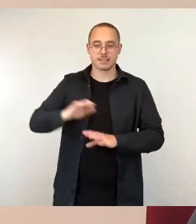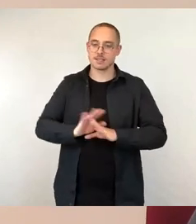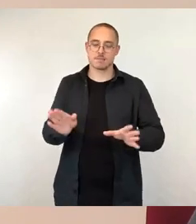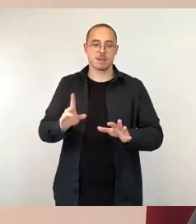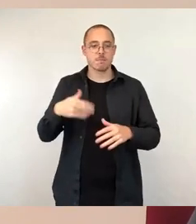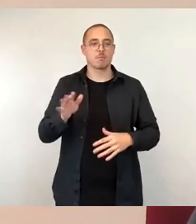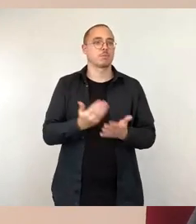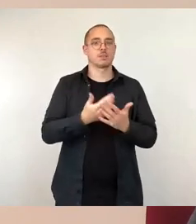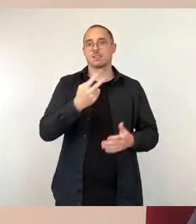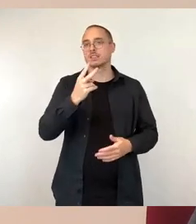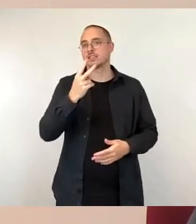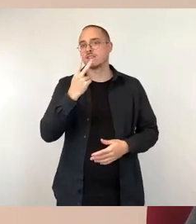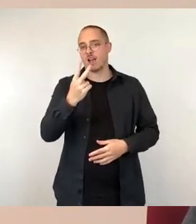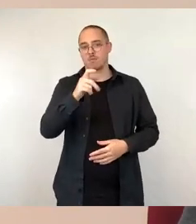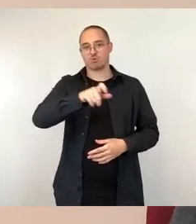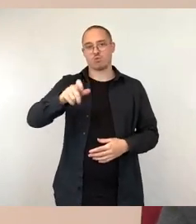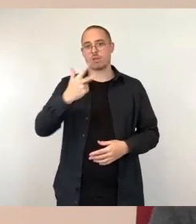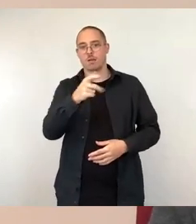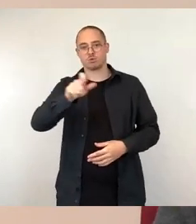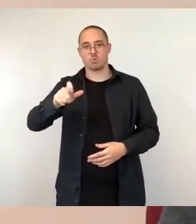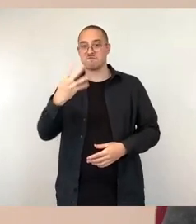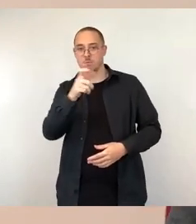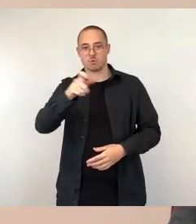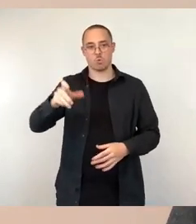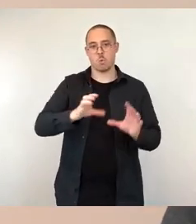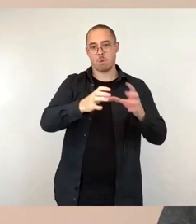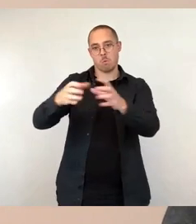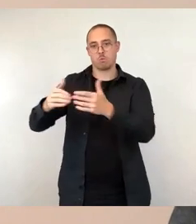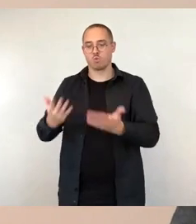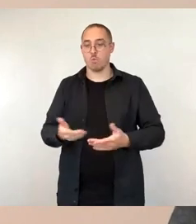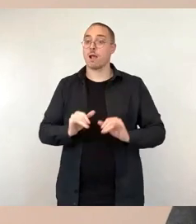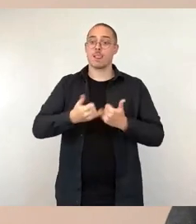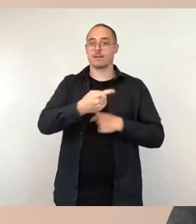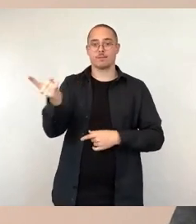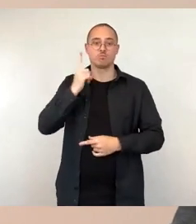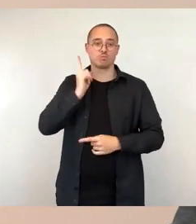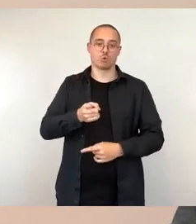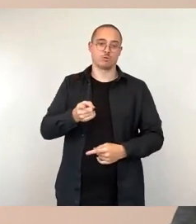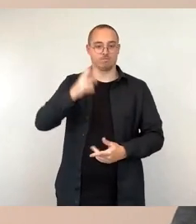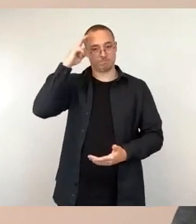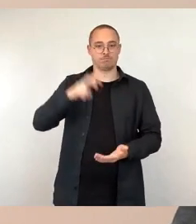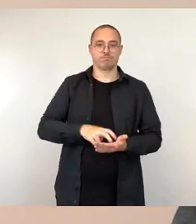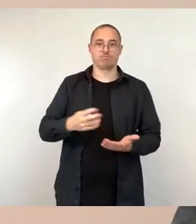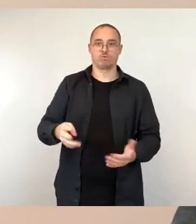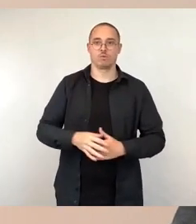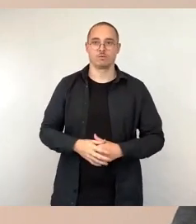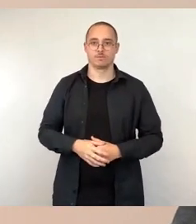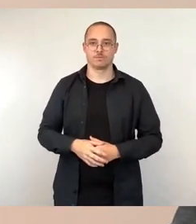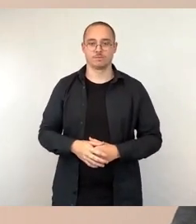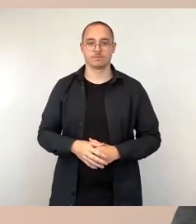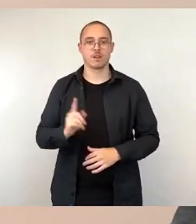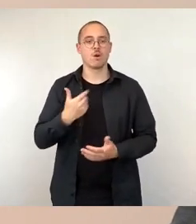gewünscht und akzeptiert wird. Man könnte einzelne Ensemble, es gibt ja so kleine, die Fiedelfüchse und die